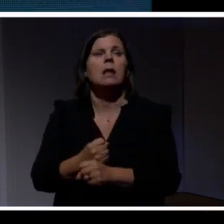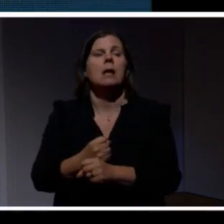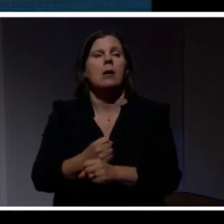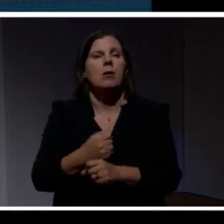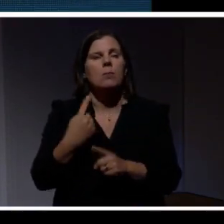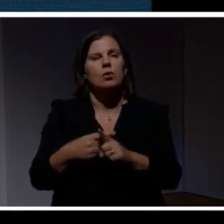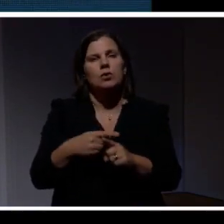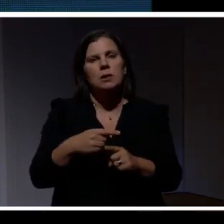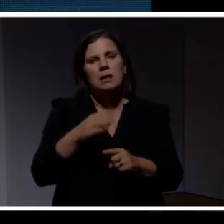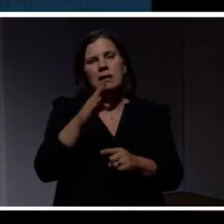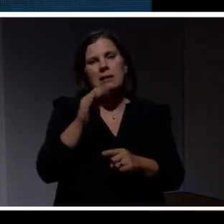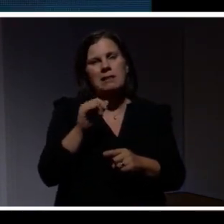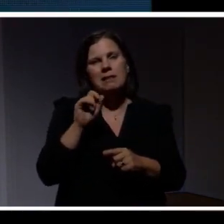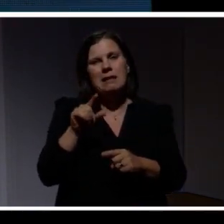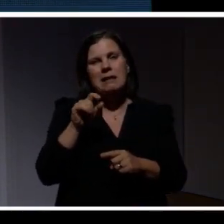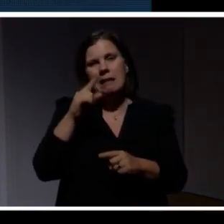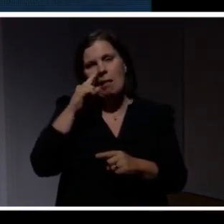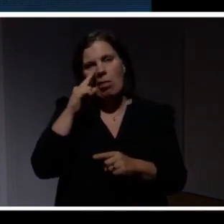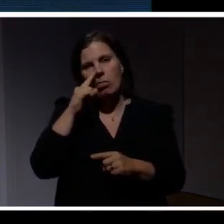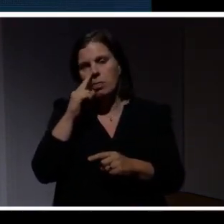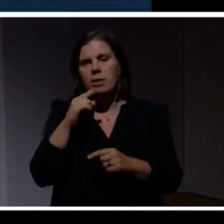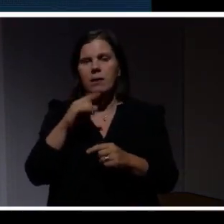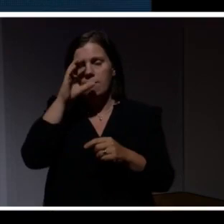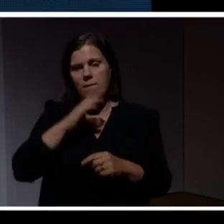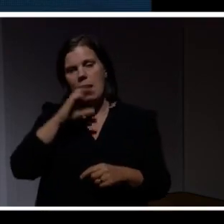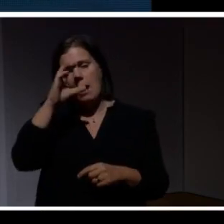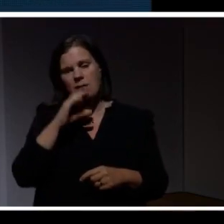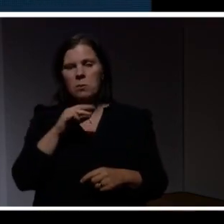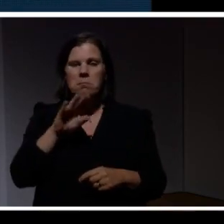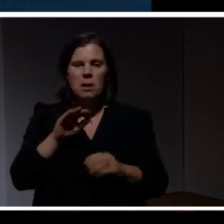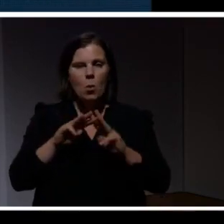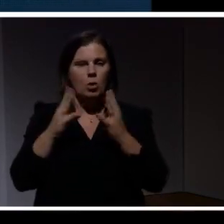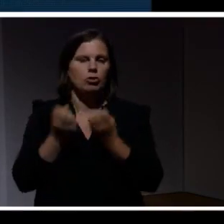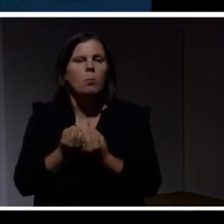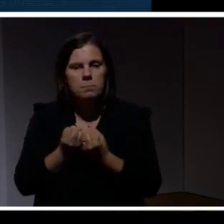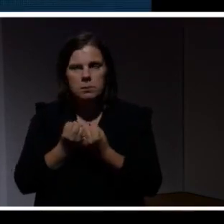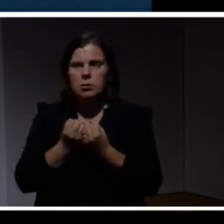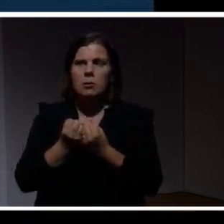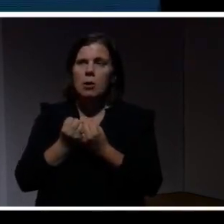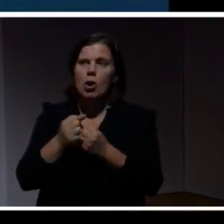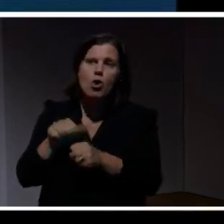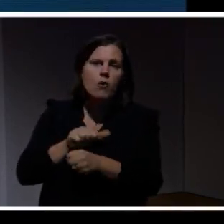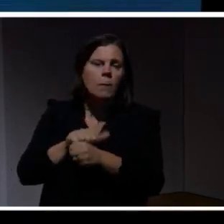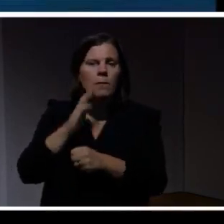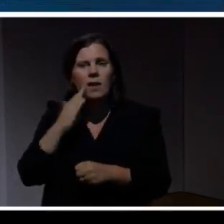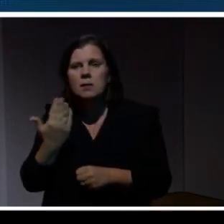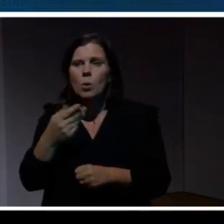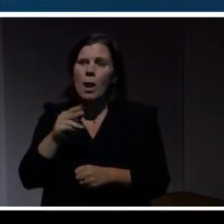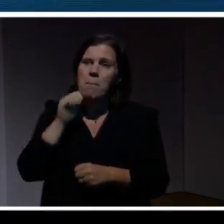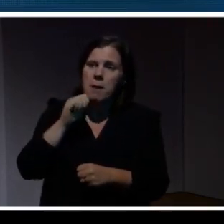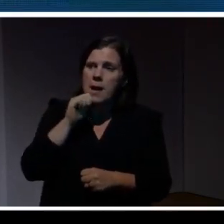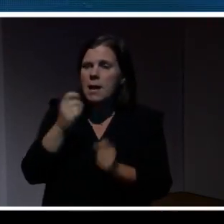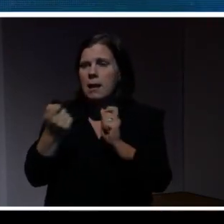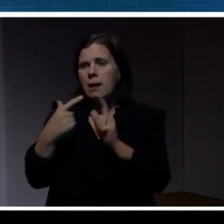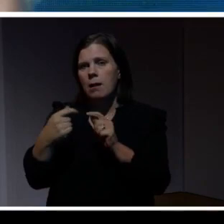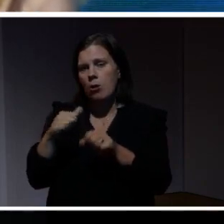ordna digitalt kvällar där man kan komma som små mini-workshops. Och öva på Facebook eller mail eller vad det nu kan tänkas vara.